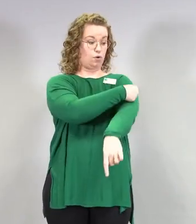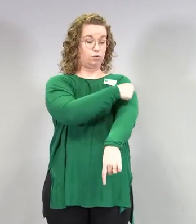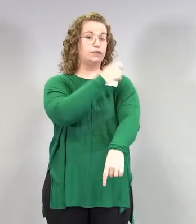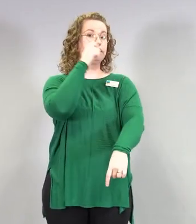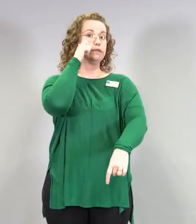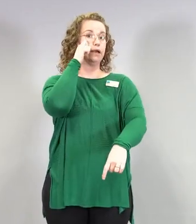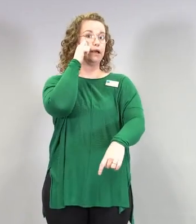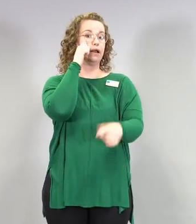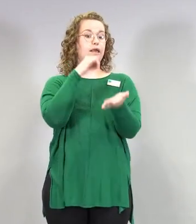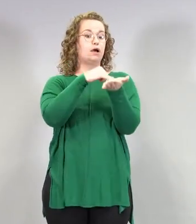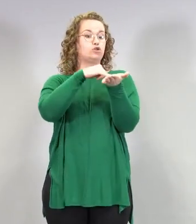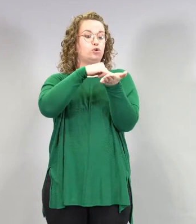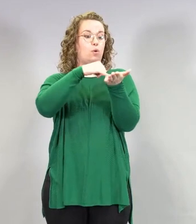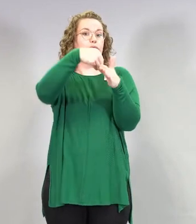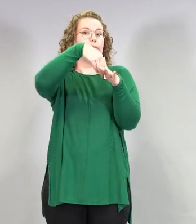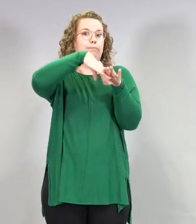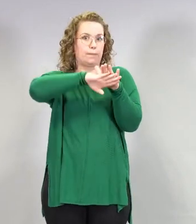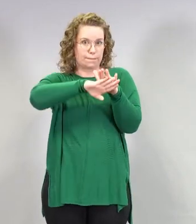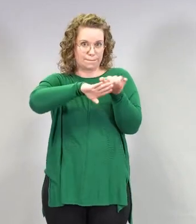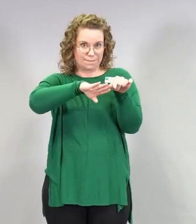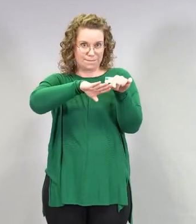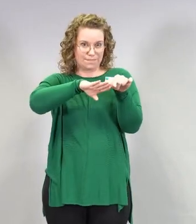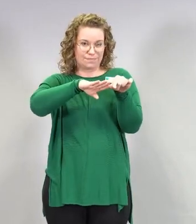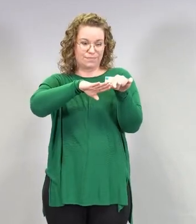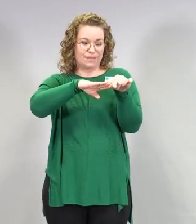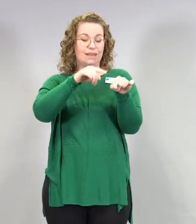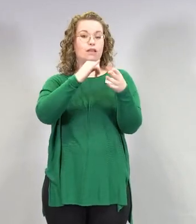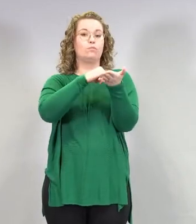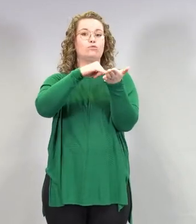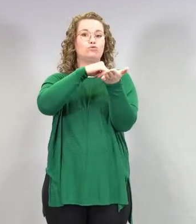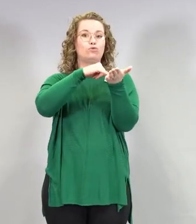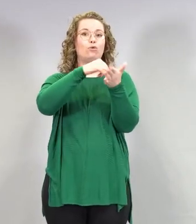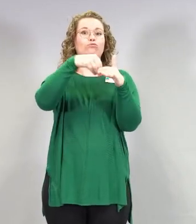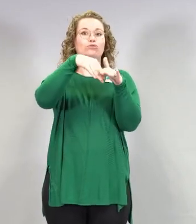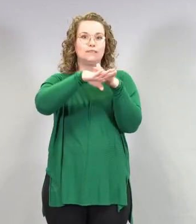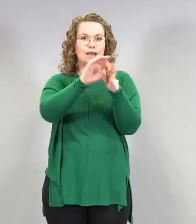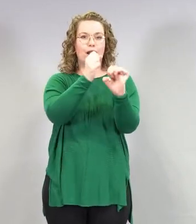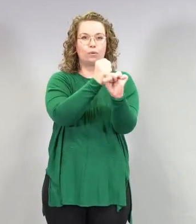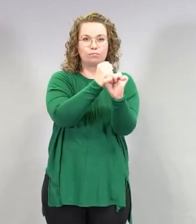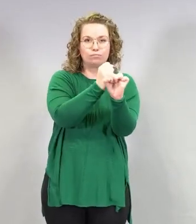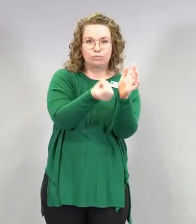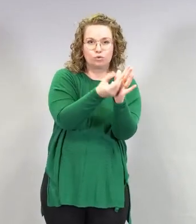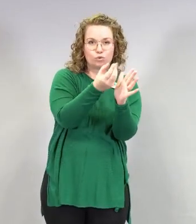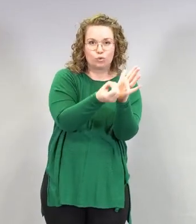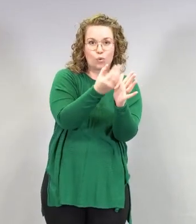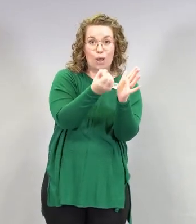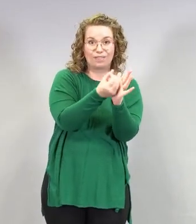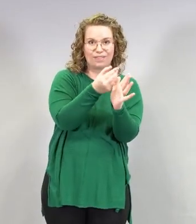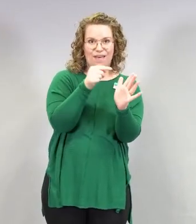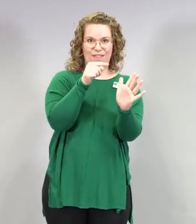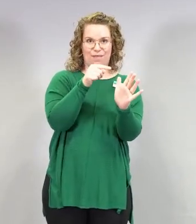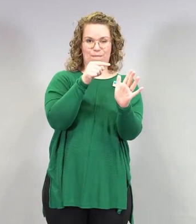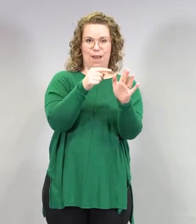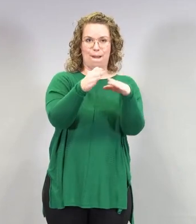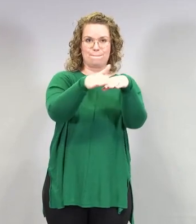muodostamaan tätä pintaproteiiniä, sitä piikkiproteiiniä ja ihmisen elimistö muodostaa sitä kohtaan sitten